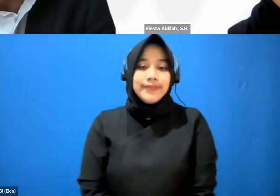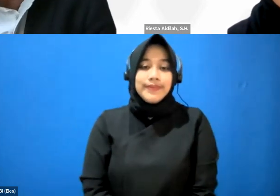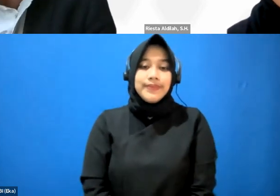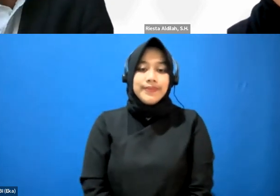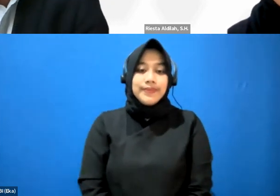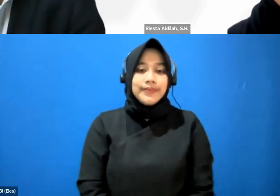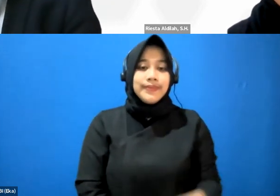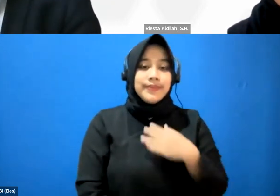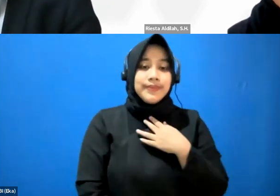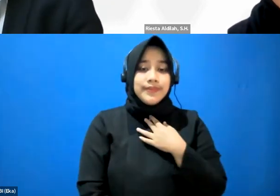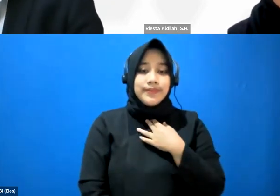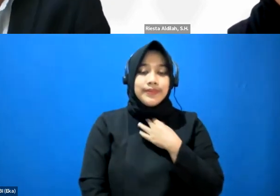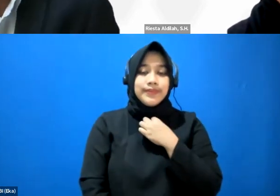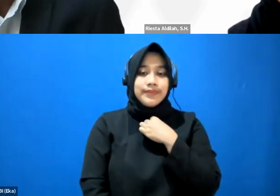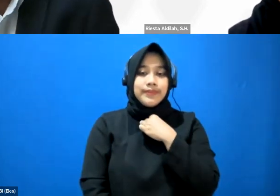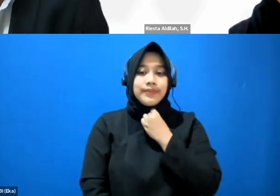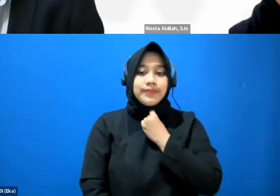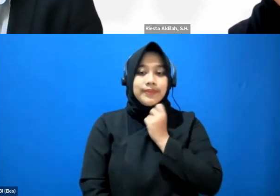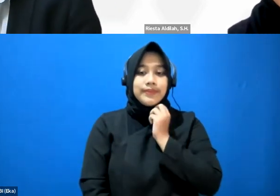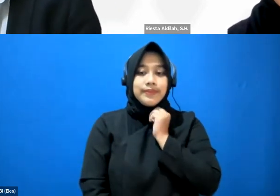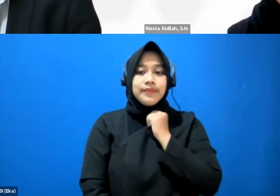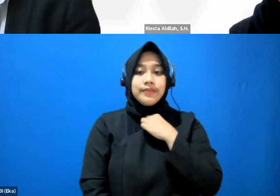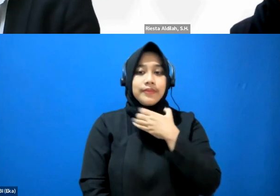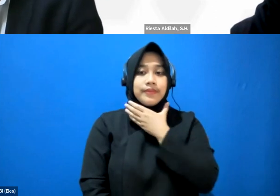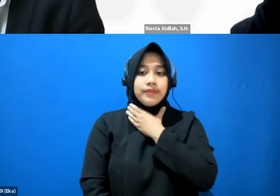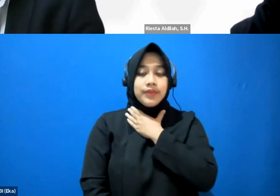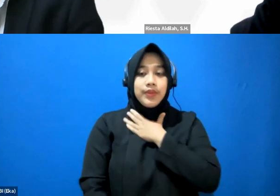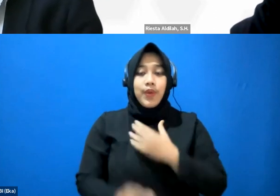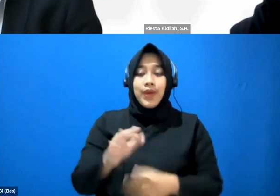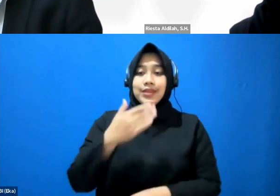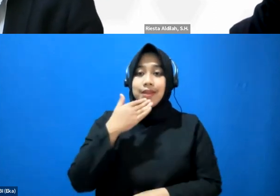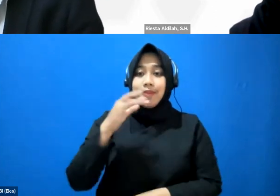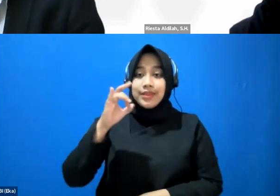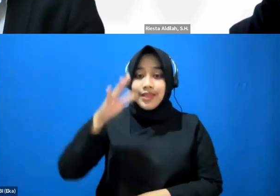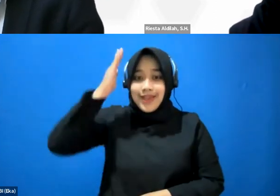Oke. Ya, selamat siang. Assalamualaikum warahmatullahi wabarakatuh.